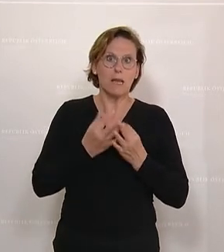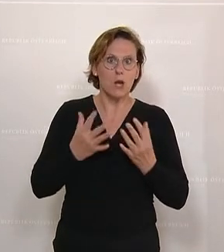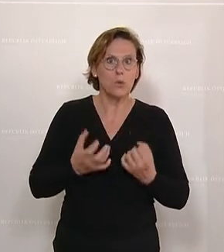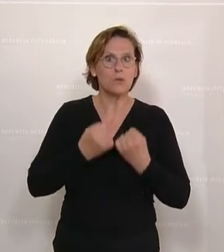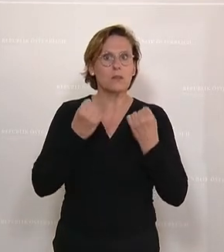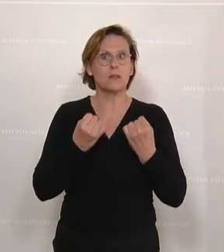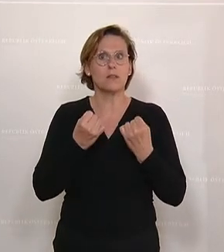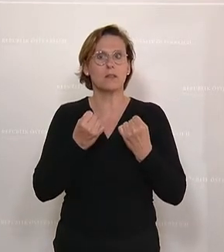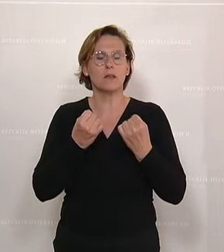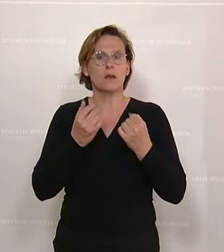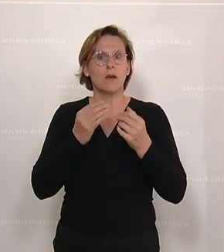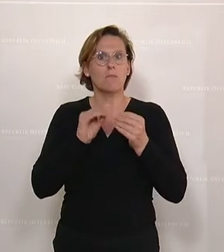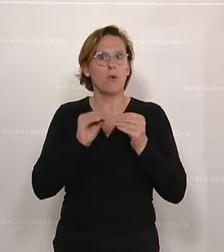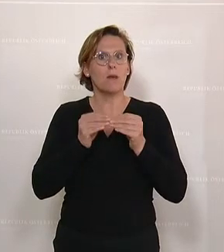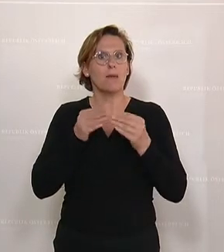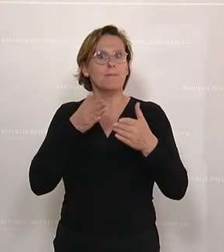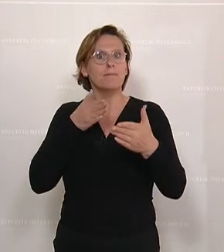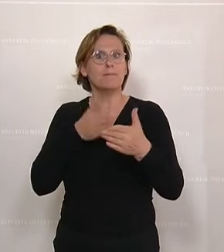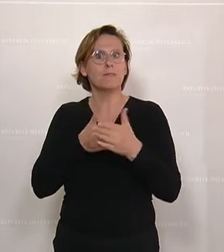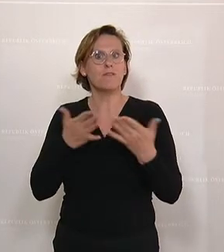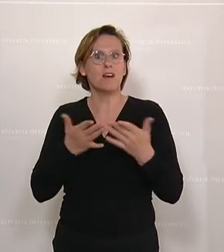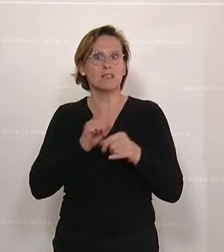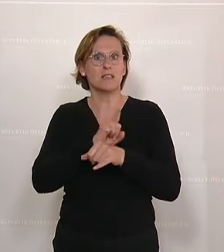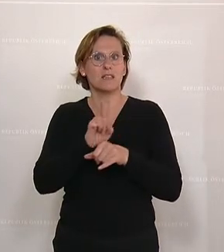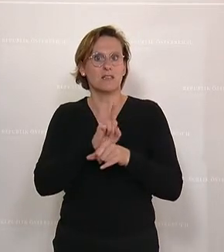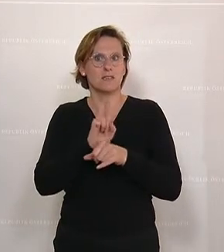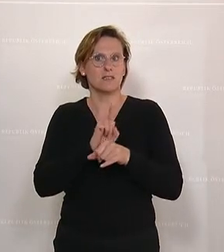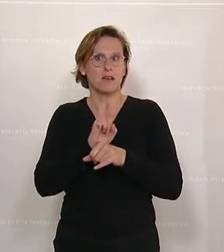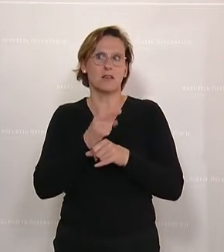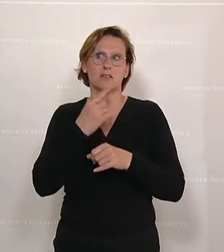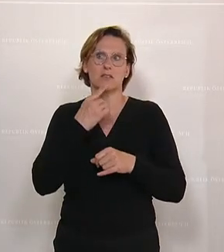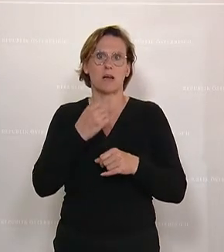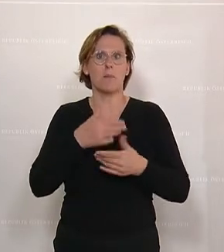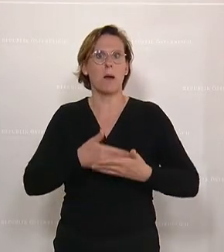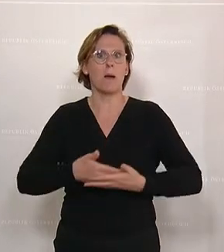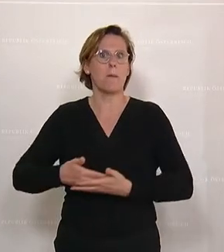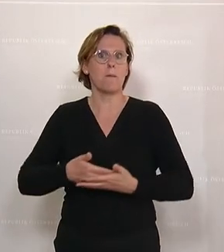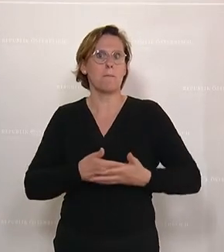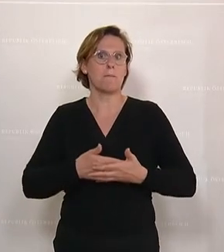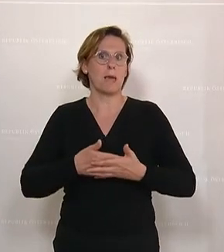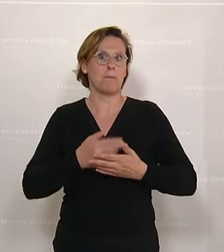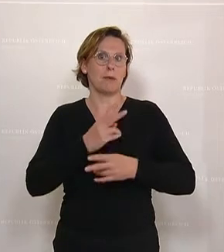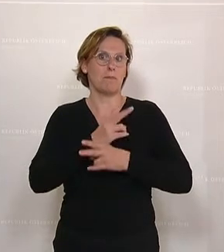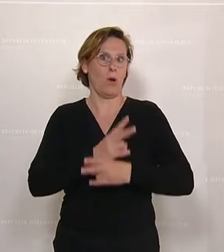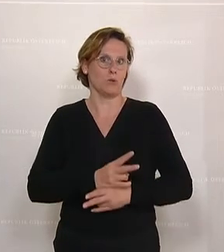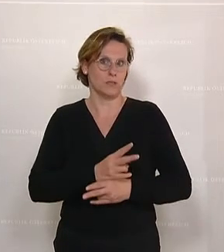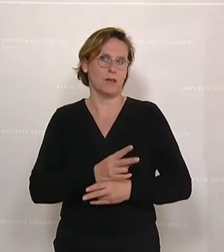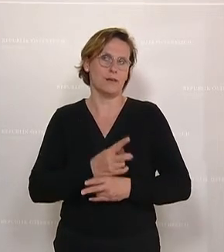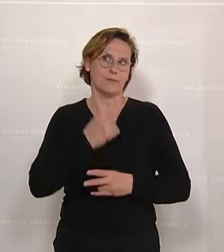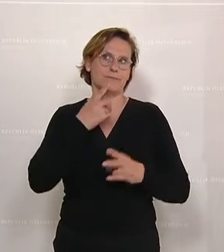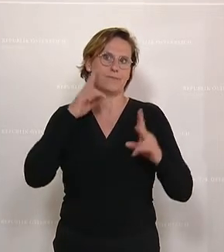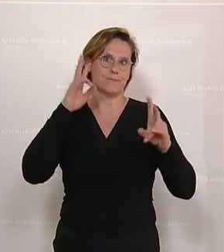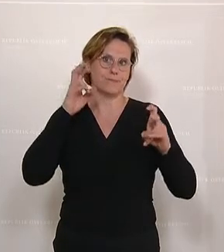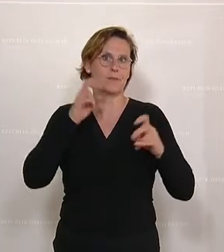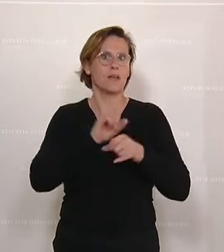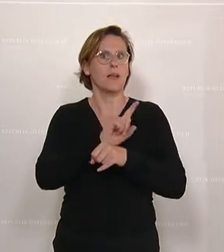vor dem Problem steht, dass man in der Zeit, wo man diese sogenannte Babypause hat, das bedeutet in der Zeit, wo